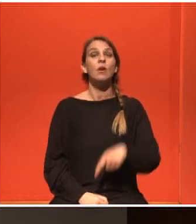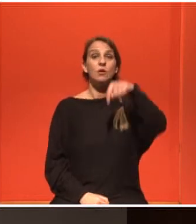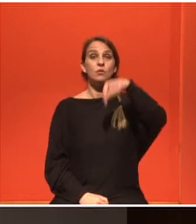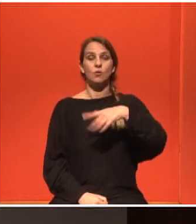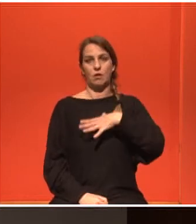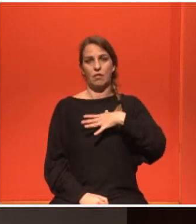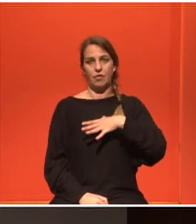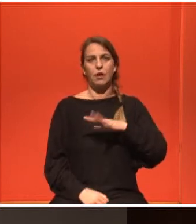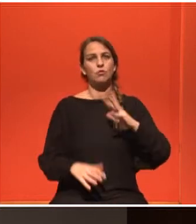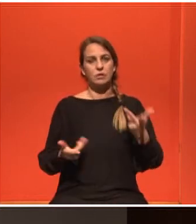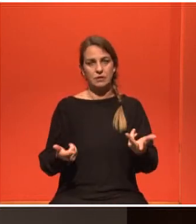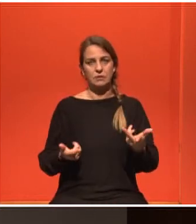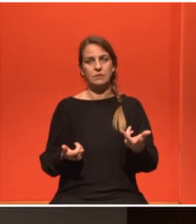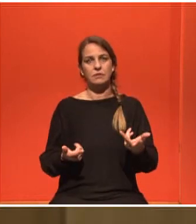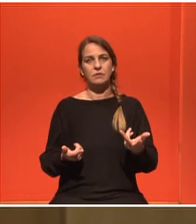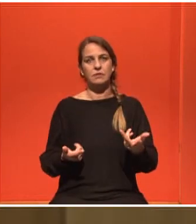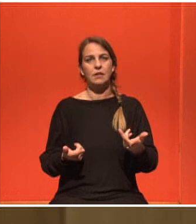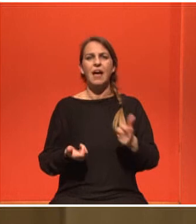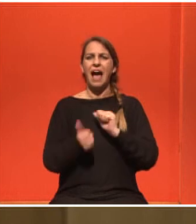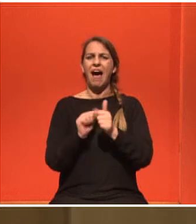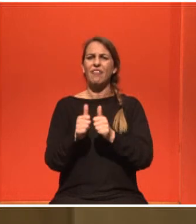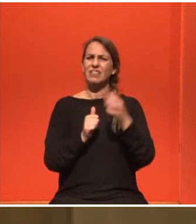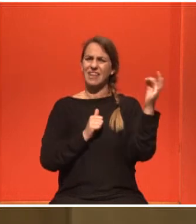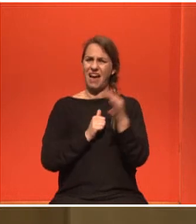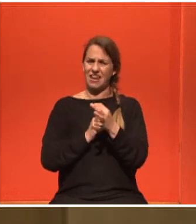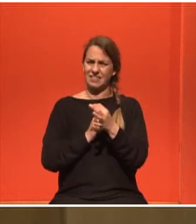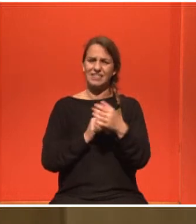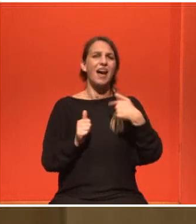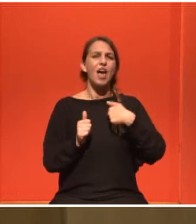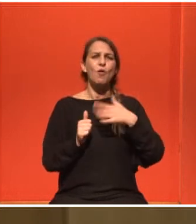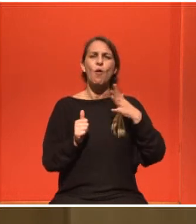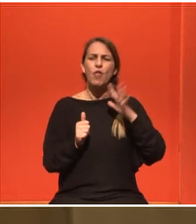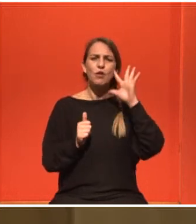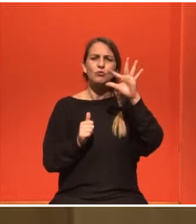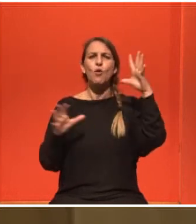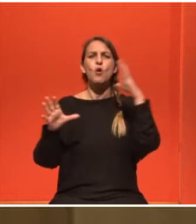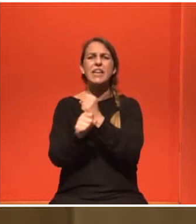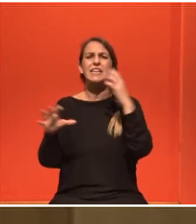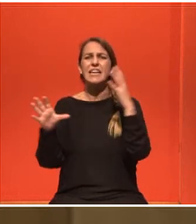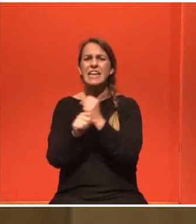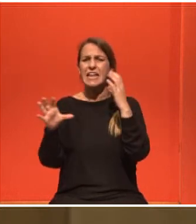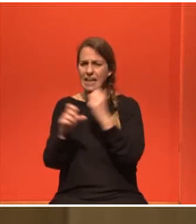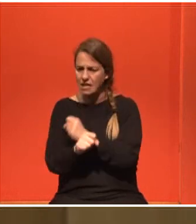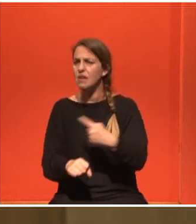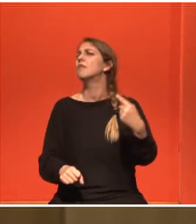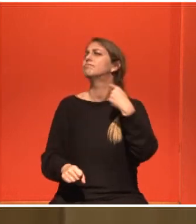ότι, εμείς θέλουμε αυτό που λέμε και στο Τμήμα Αθλικής Αριστείας, θέλουμε να μετράμε νίκες, θέλουμε να μετράμε ήτες, δεν θέλουμε να μετράμε πληγές.